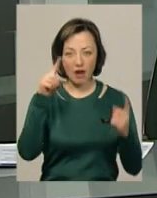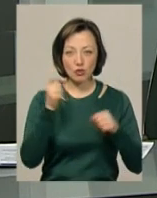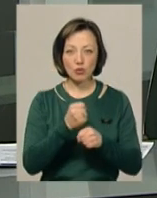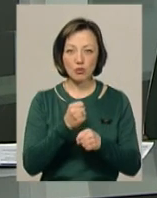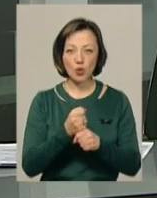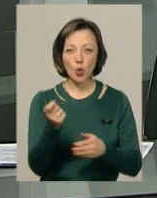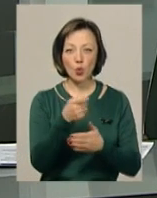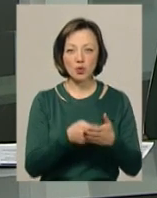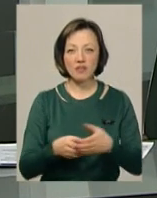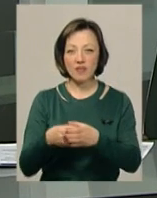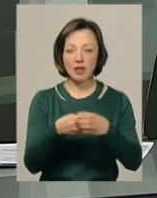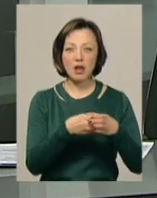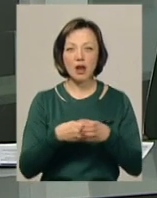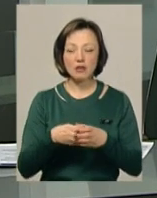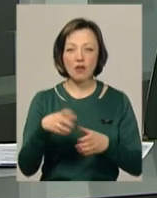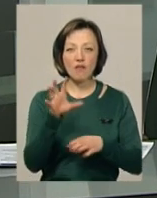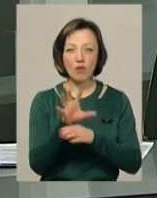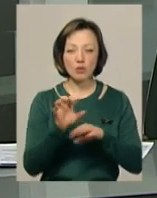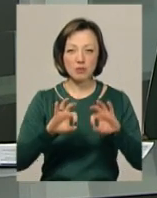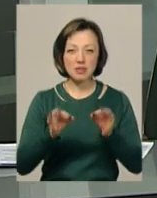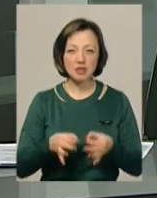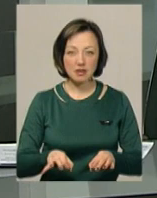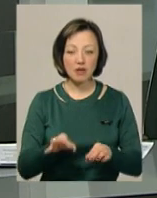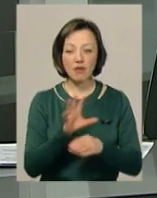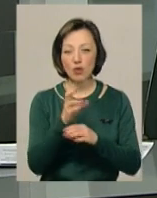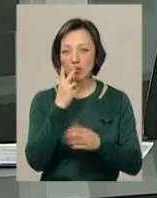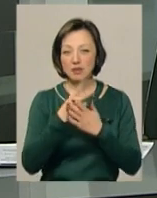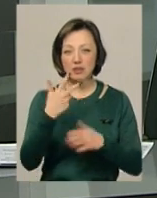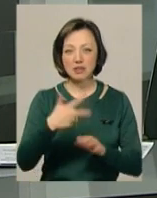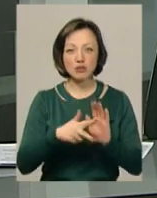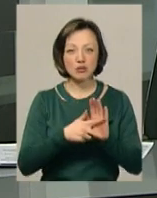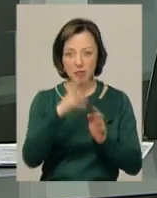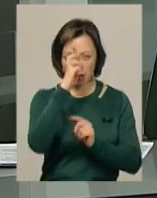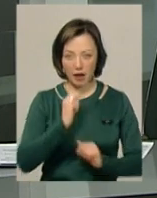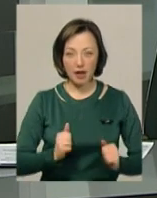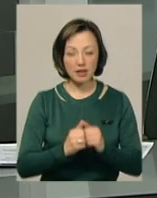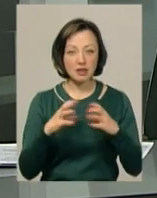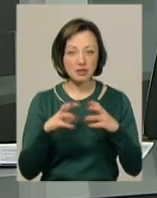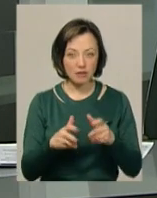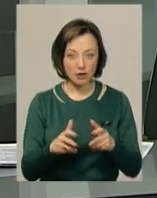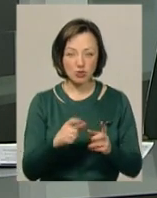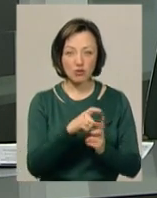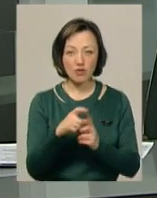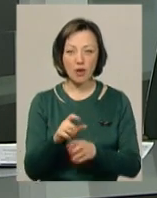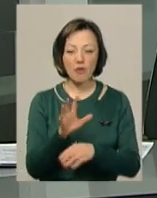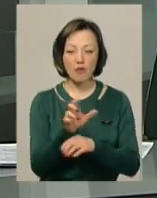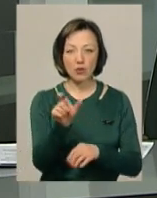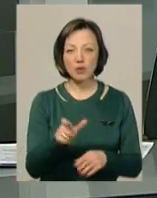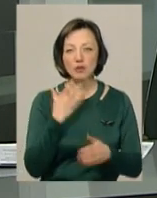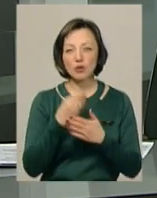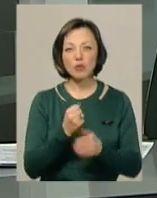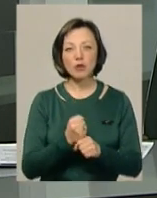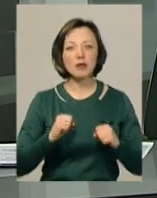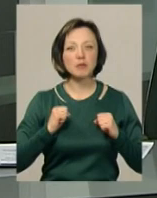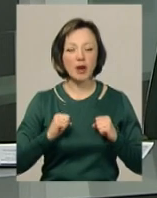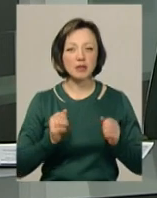федерації фотомистецтва Олександр Супрун, світлини якого бачили у 38 країнах світу. За словами фотографу, своїх роботах він